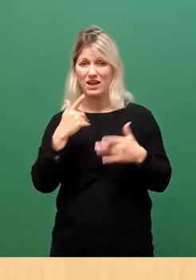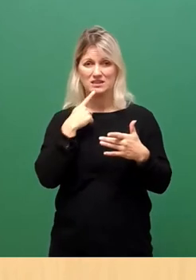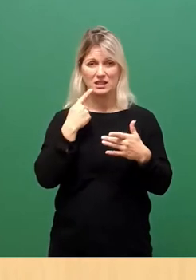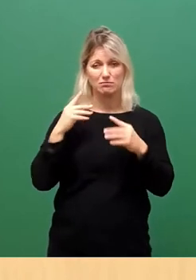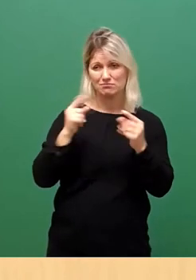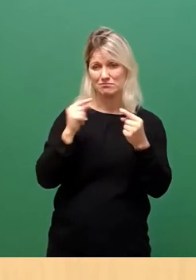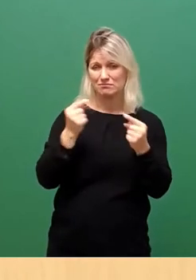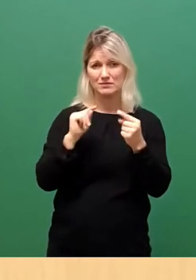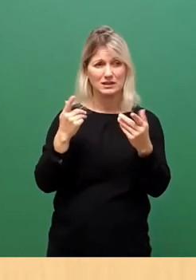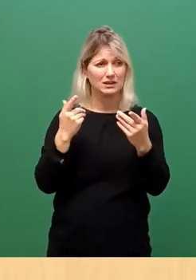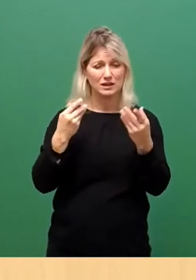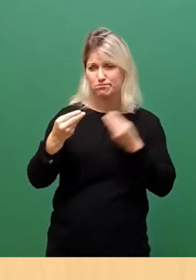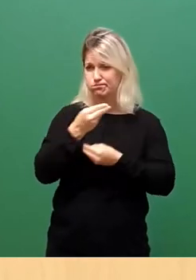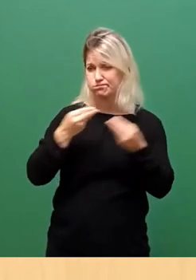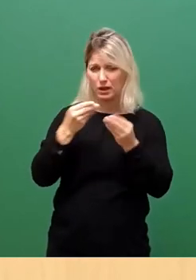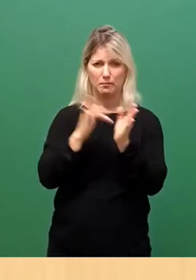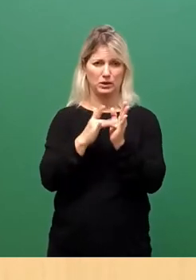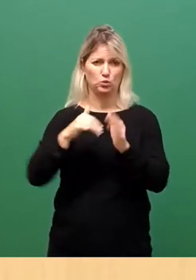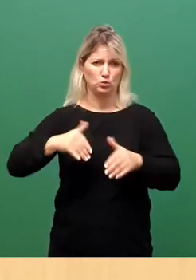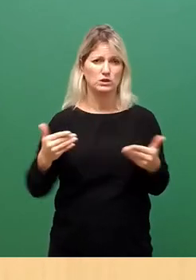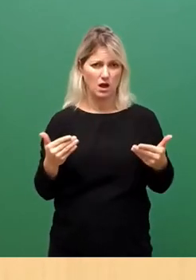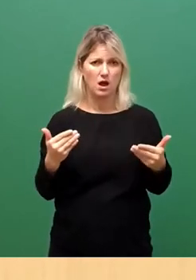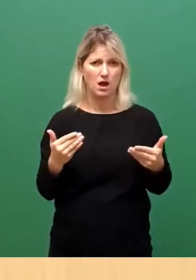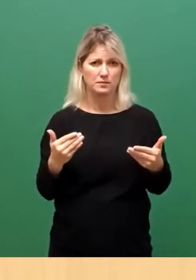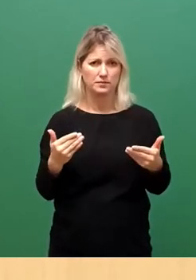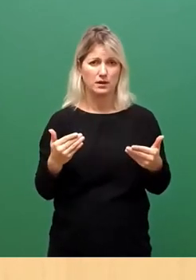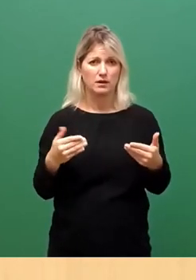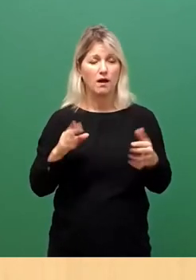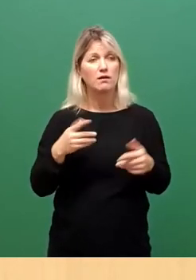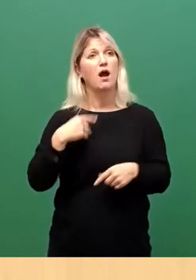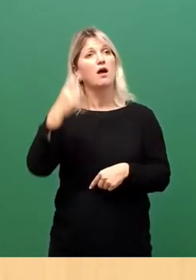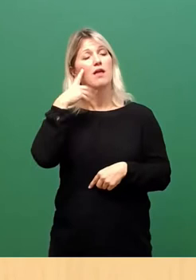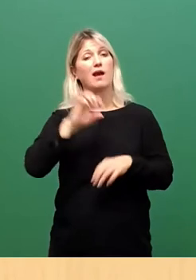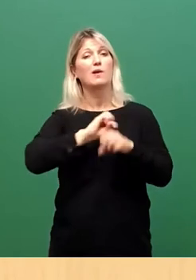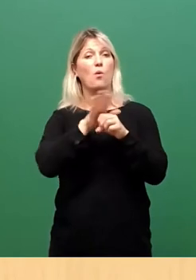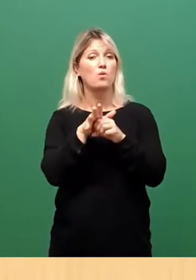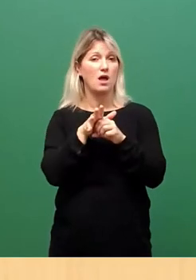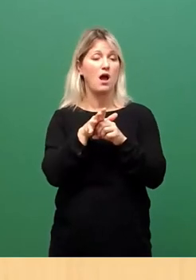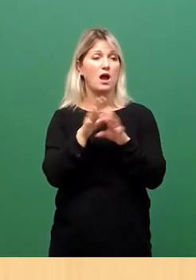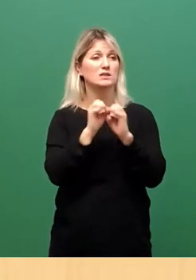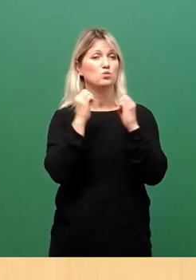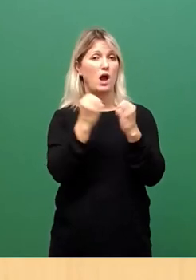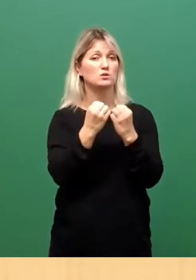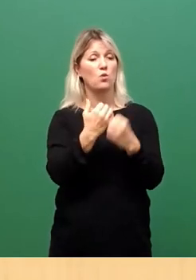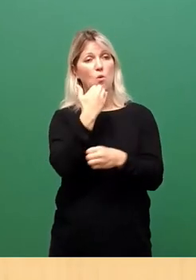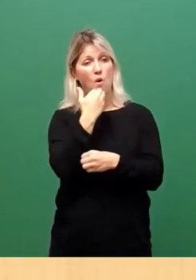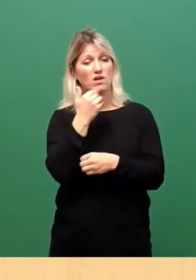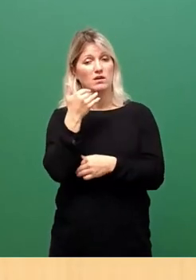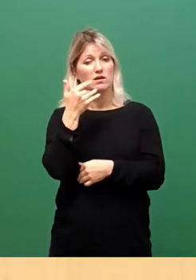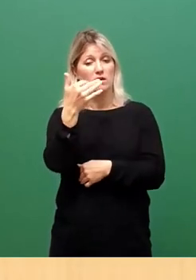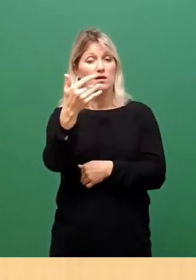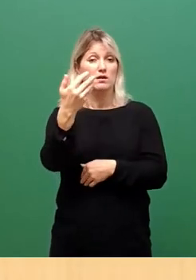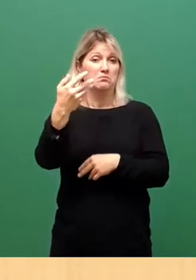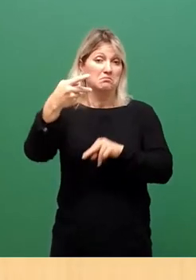Und ehrlich, trotz allem Optimismus in die Beendung der Corona-Situation, wissen wir natürlich nicht, wie es im